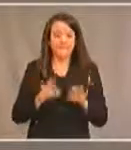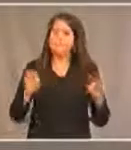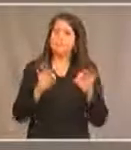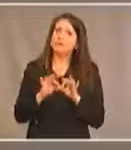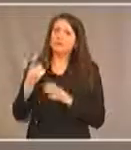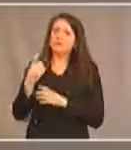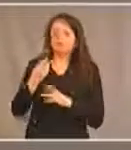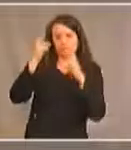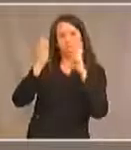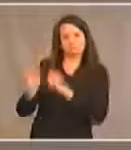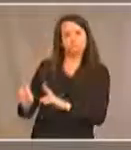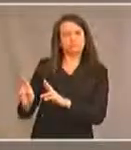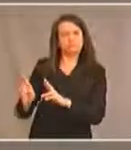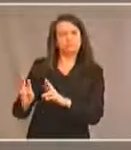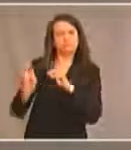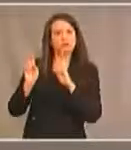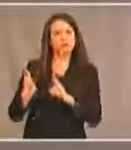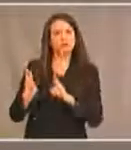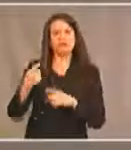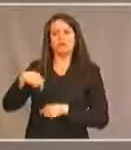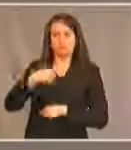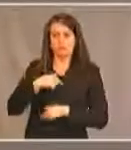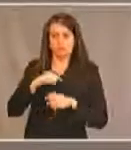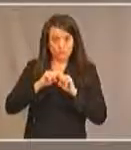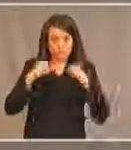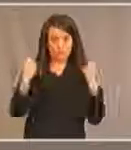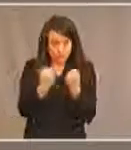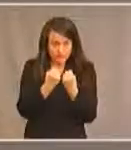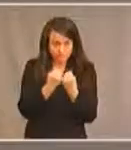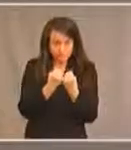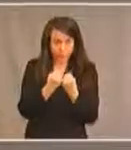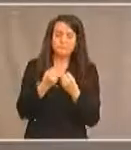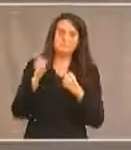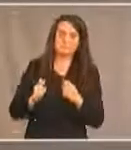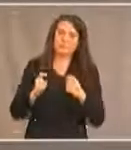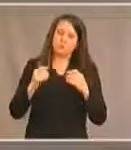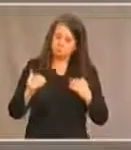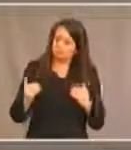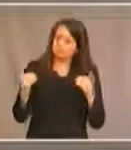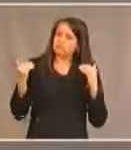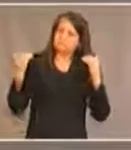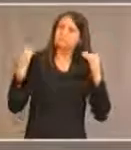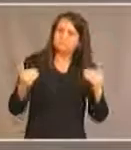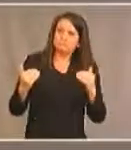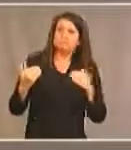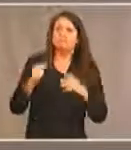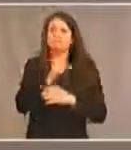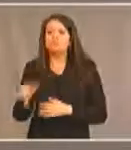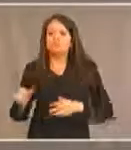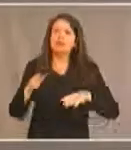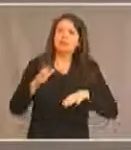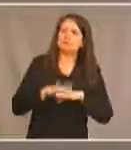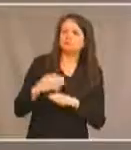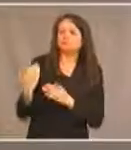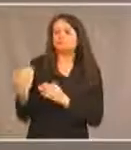reconnaître que nous, la société, devons aller au-delà de la conversation sur le